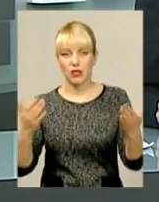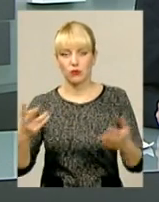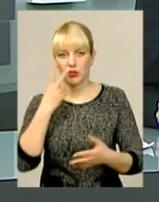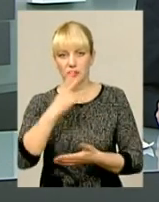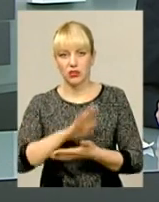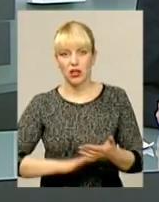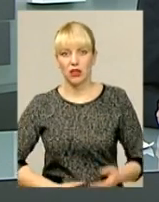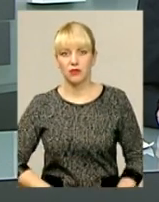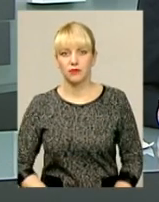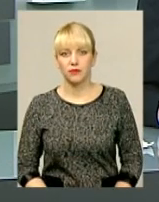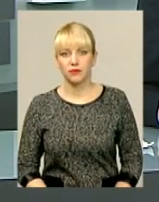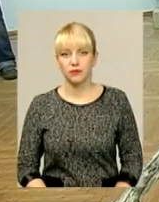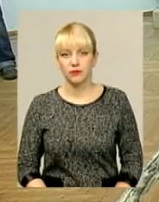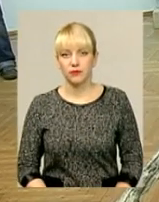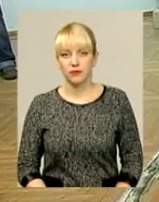наступний сюжет.